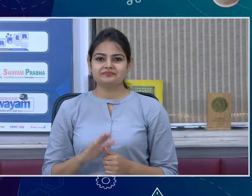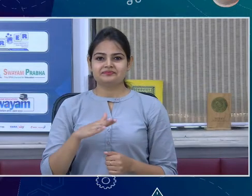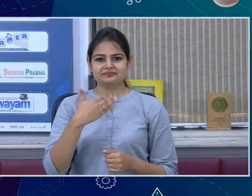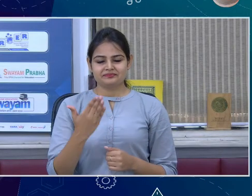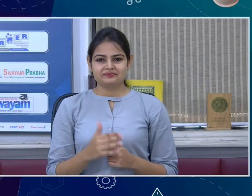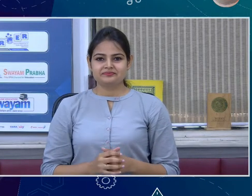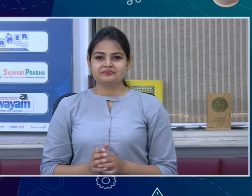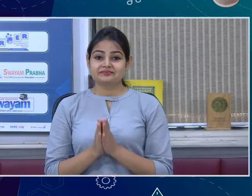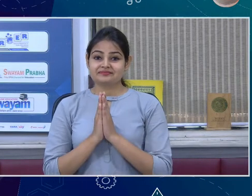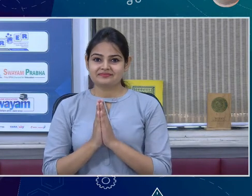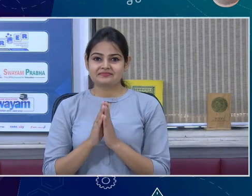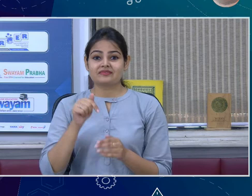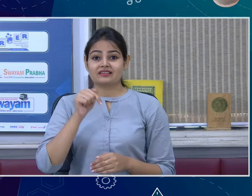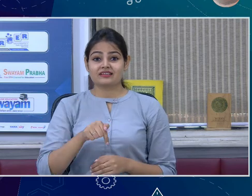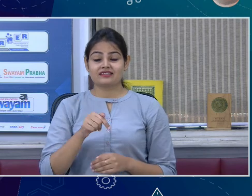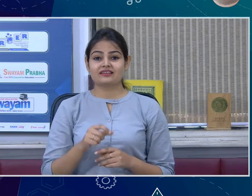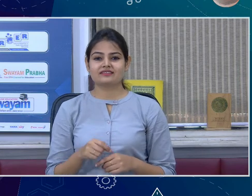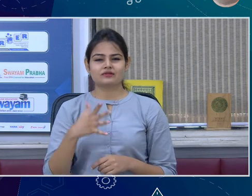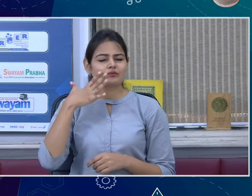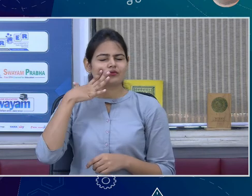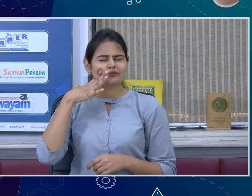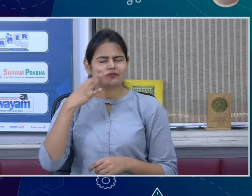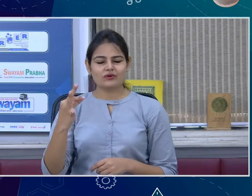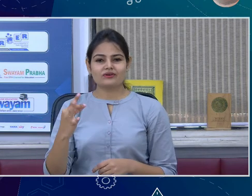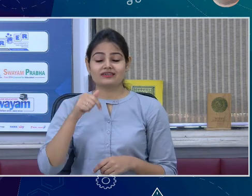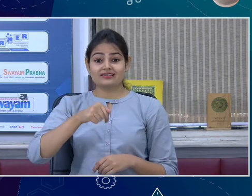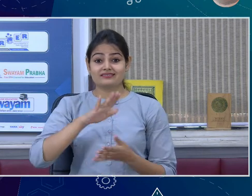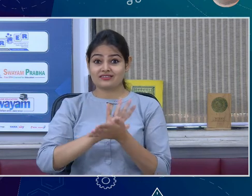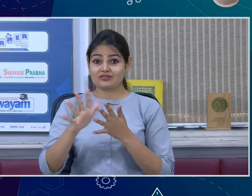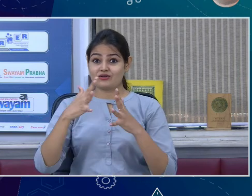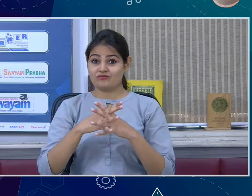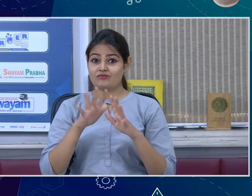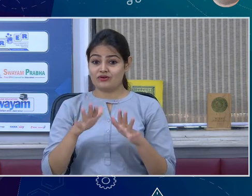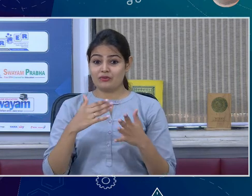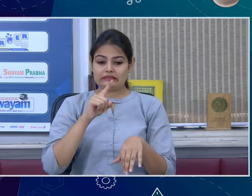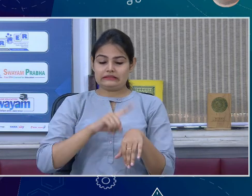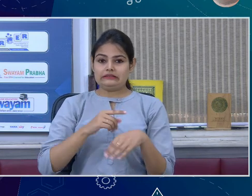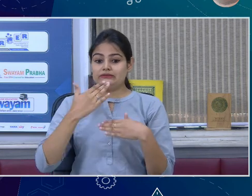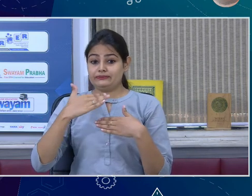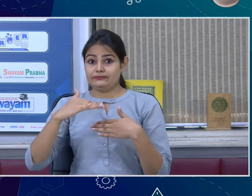अग्जारिश करूगा कि बहुत इंपोर्टेंट पर आजाते हैं जहां पर होमवक भी होता है क्योंकि हमारा समय भीता जा रहा है